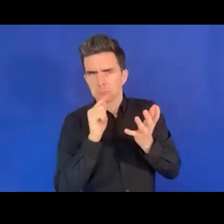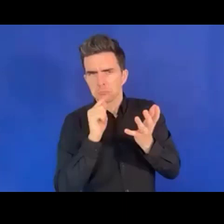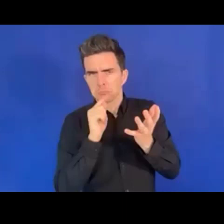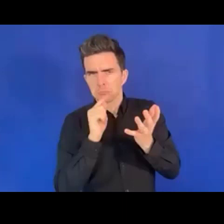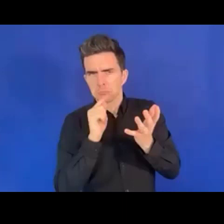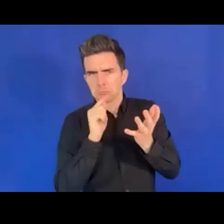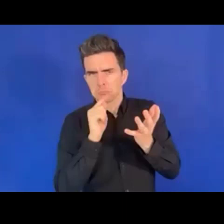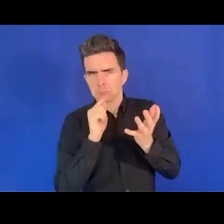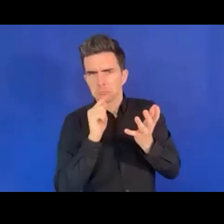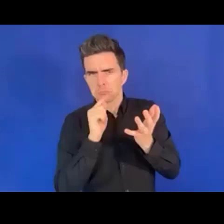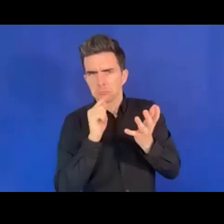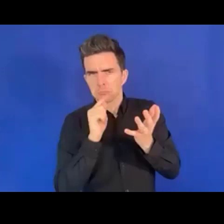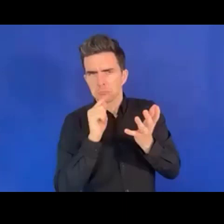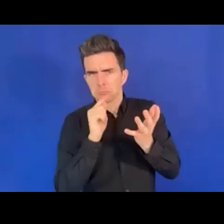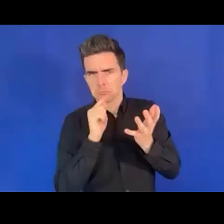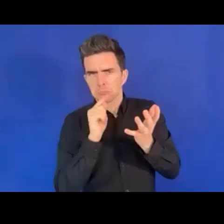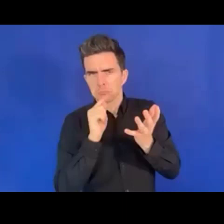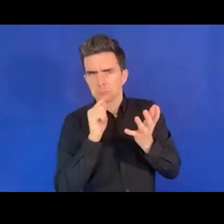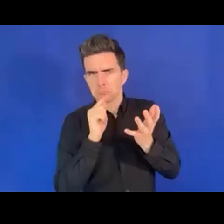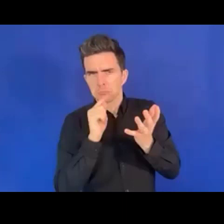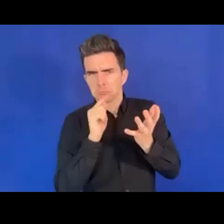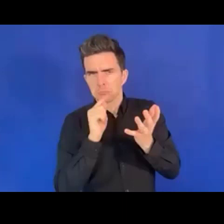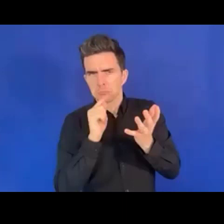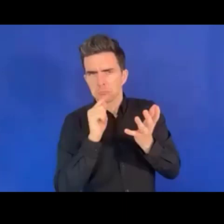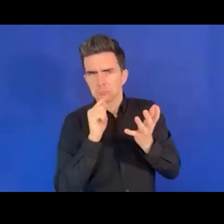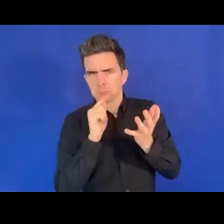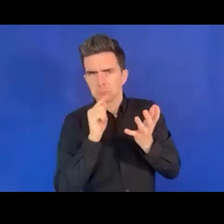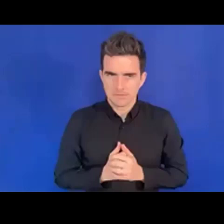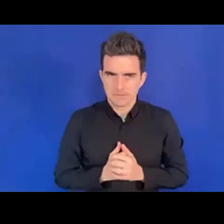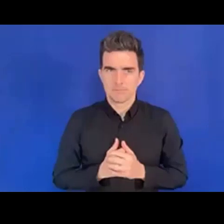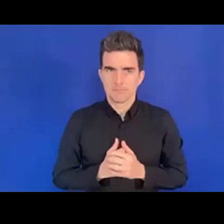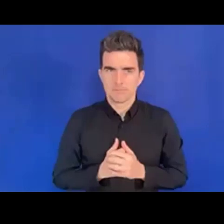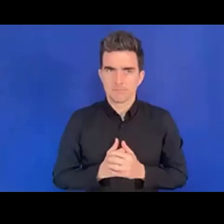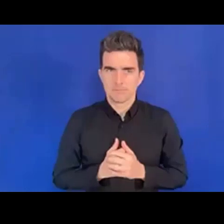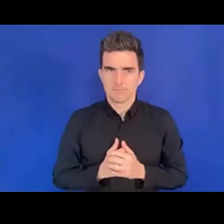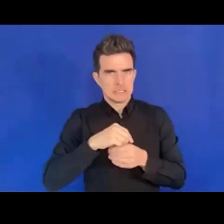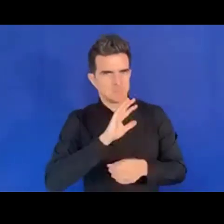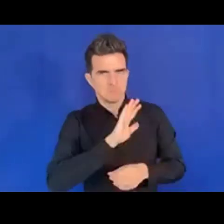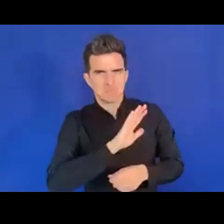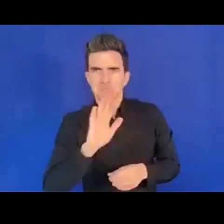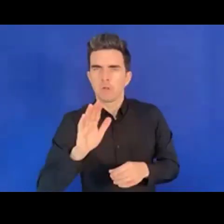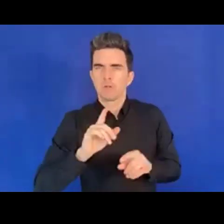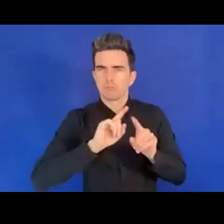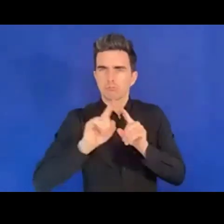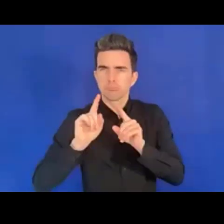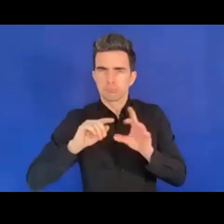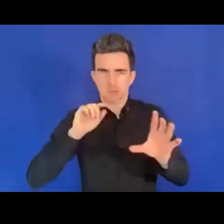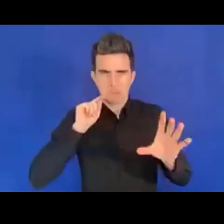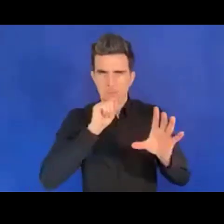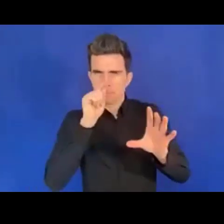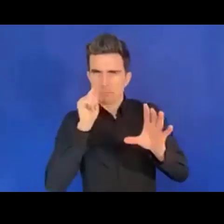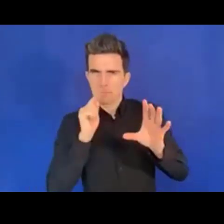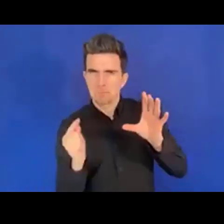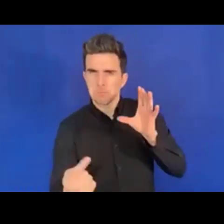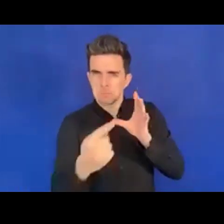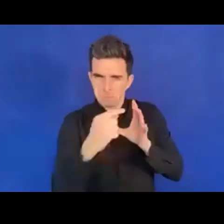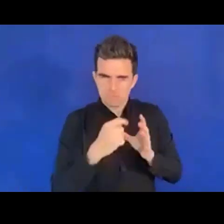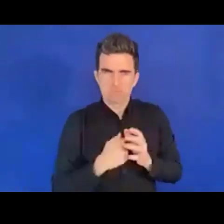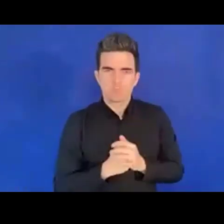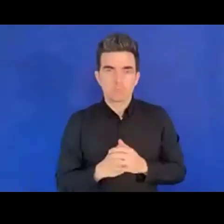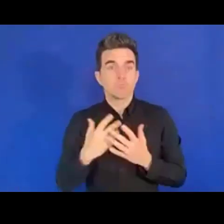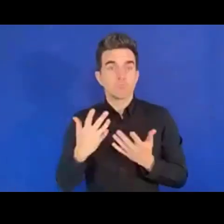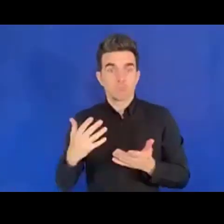de la réduction des risques de catastrophe dans les villes. Sans davantage perdre de temps, je vais passer la parole à Monsieur Carlos Kaiser.